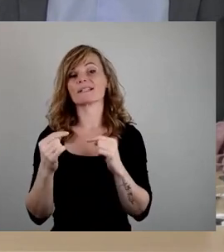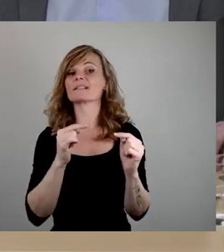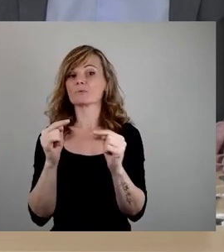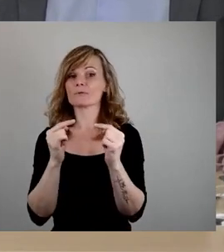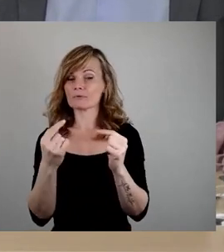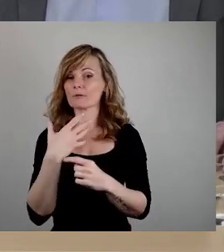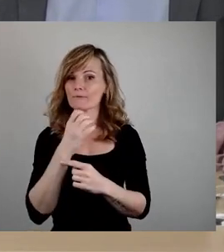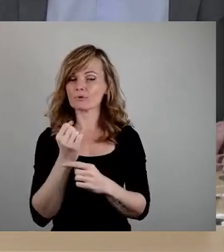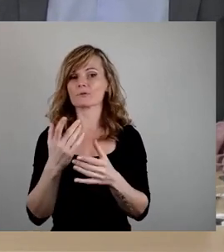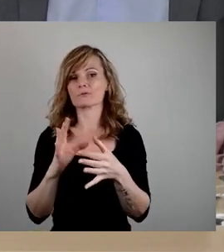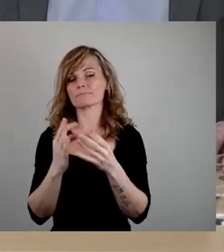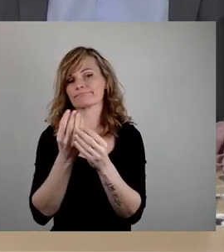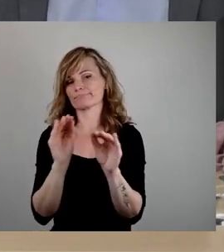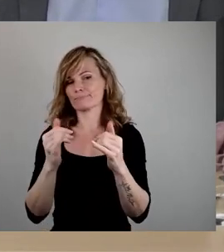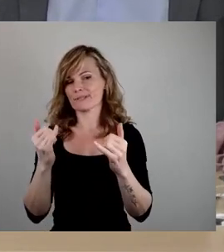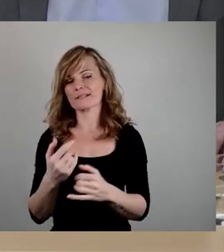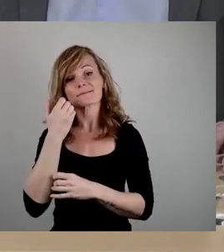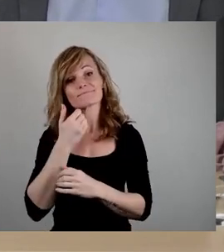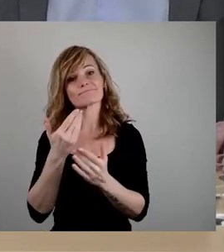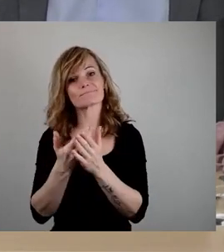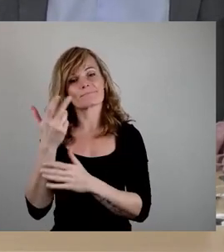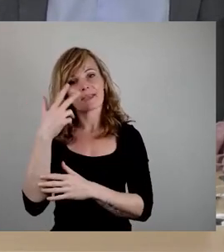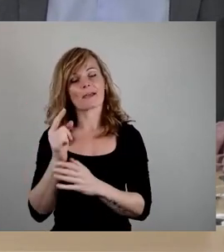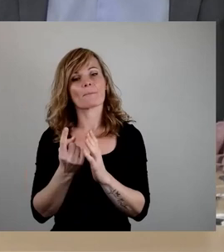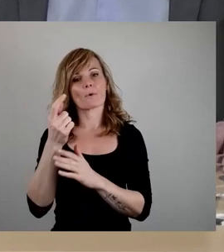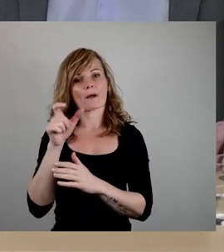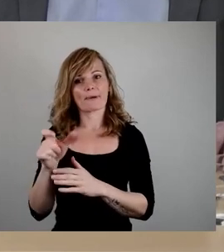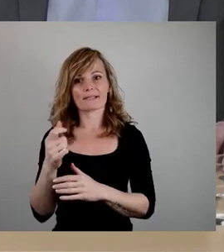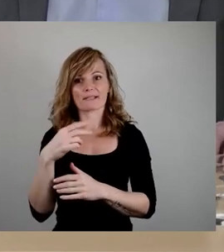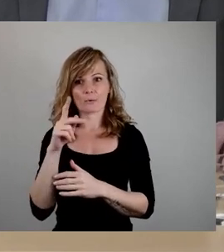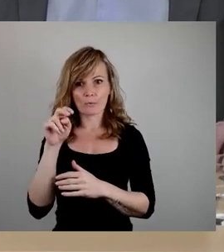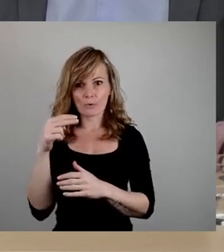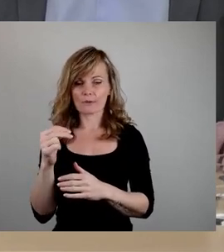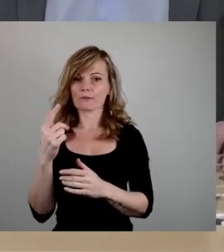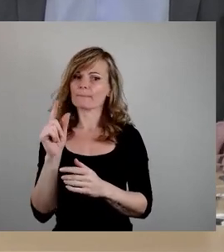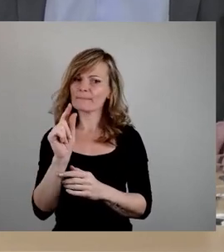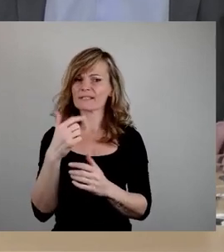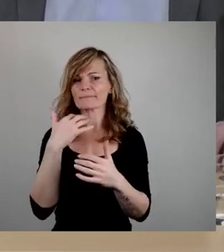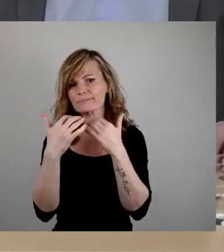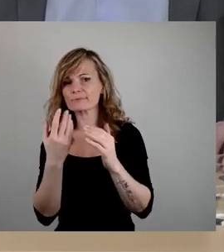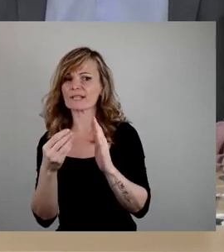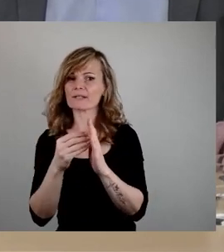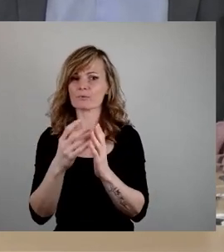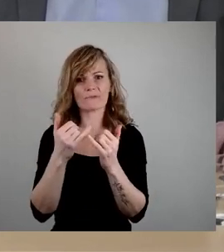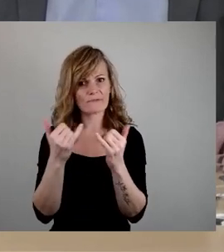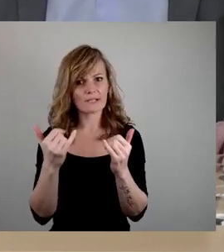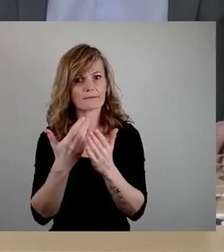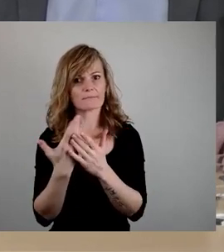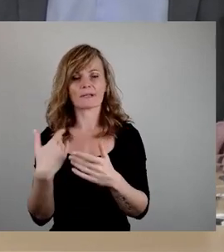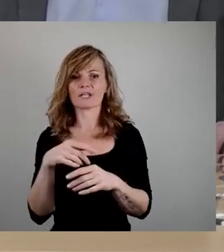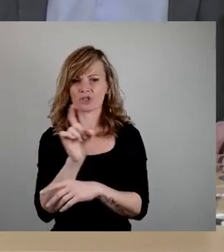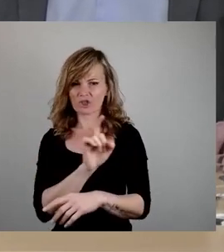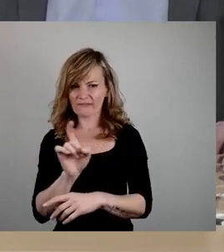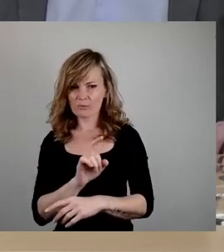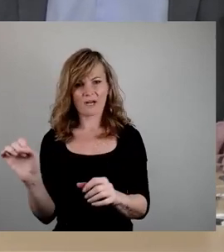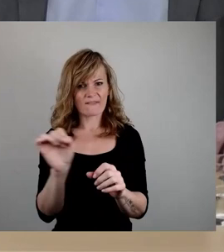und bitte jetzt Herrn Bürgermeister Kühn einige Ausführungen zu machen, wie es zur Entfernung des Schriftzuges gekommen